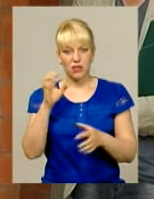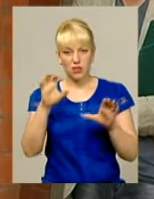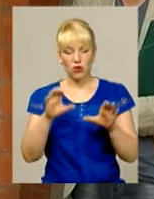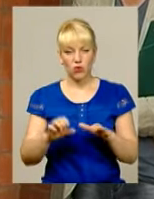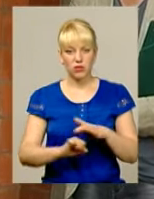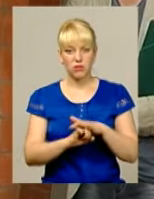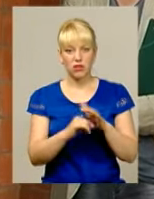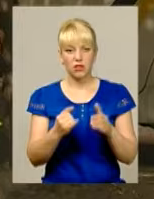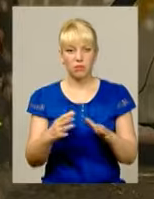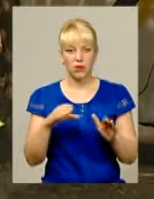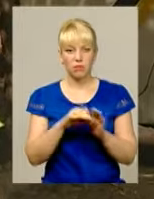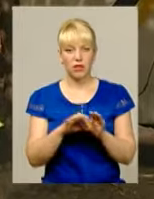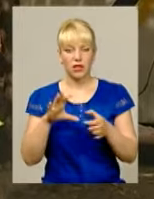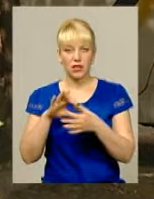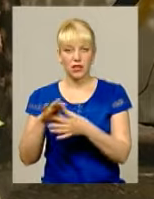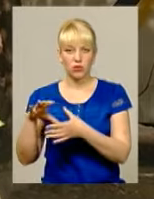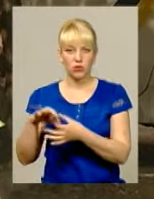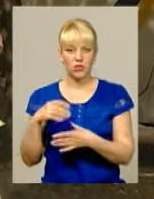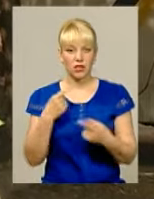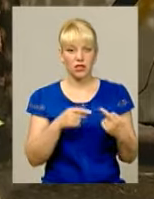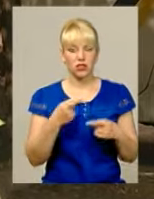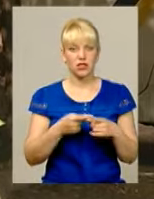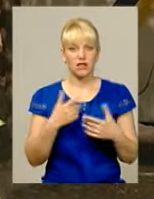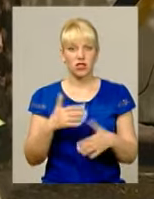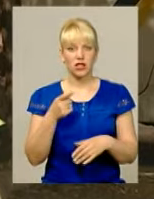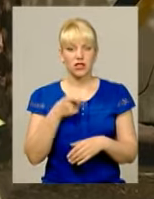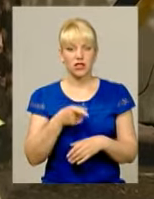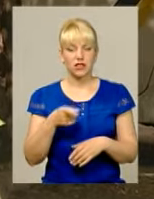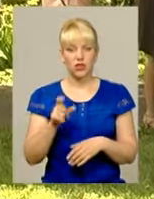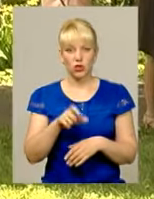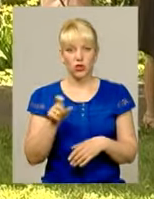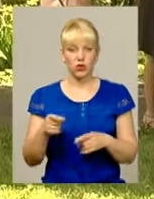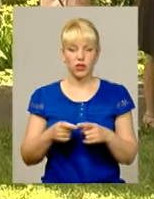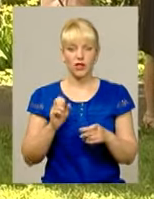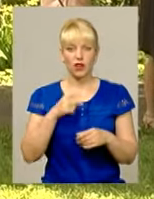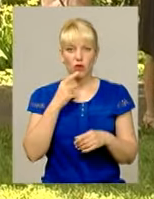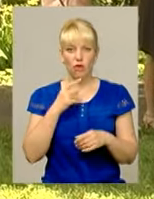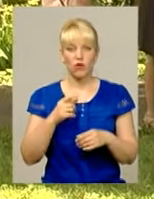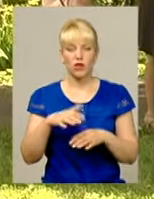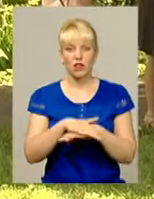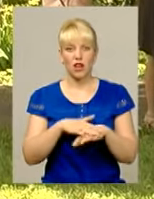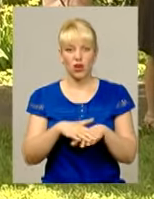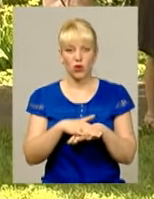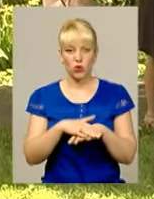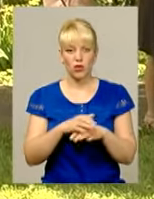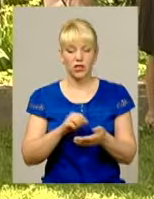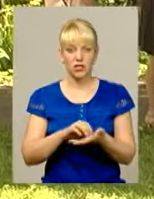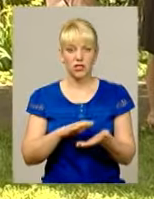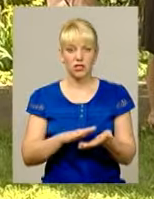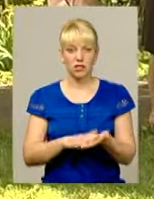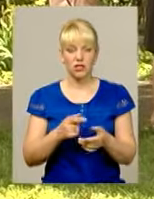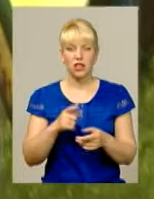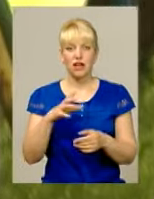тепер до них приєднуються інші, нині це вже тисяча осіб Як твердить народна реєстраторка пані Ольга Уграк, вони всі разом